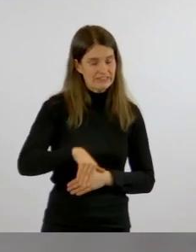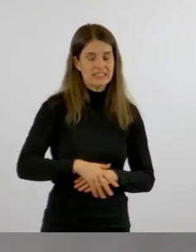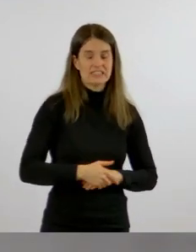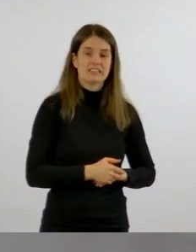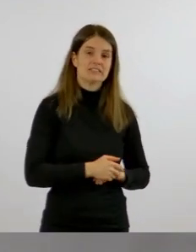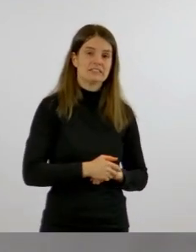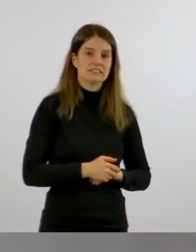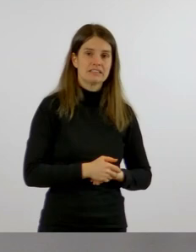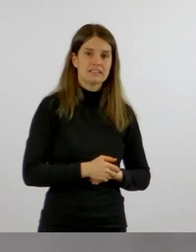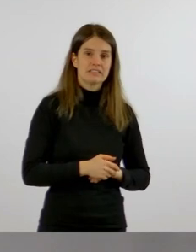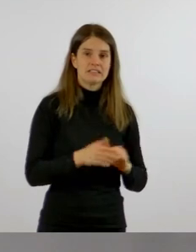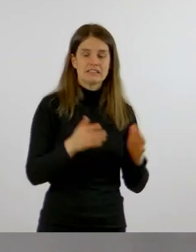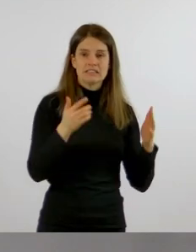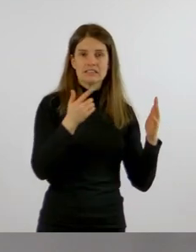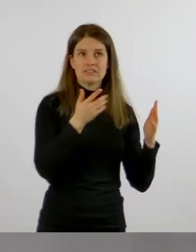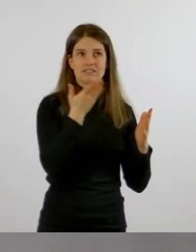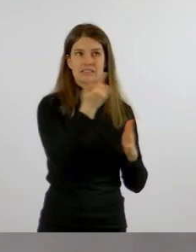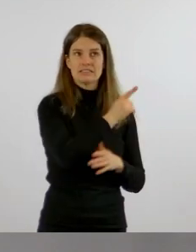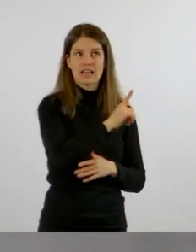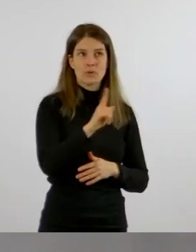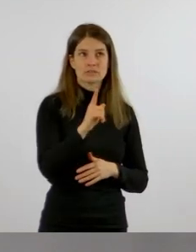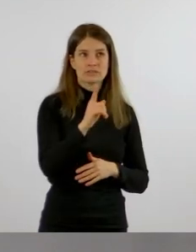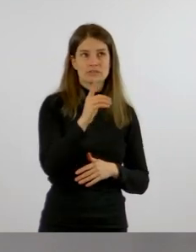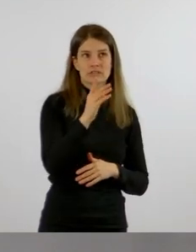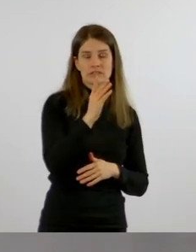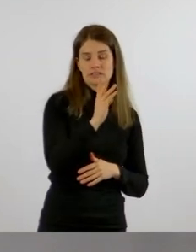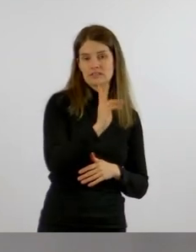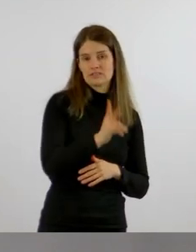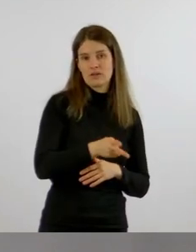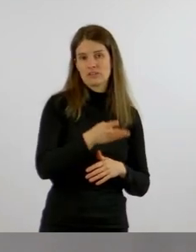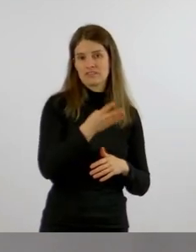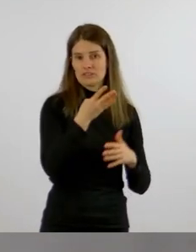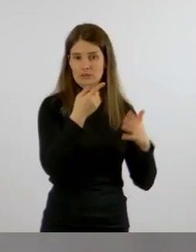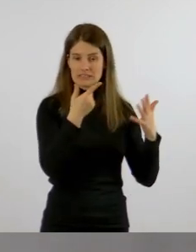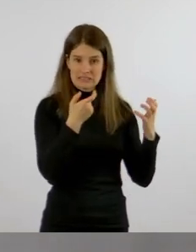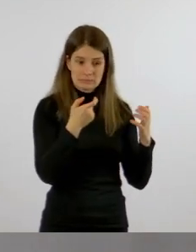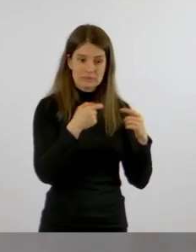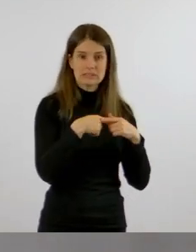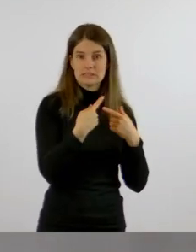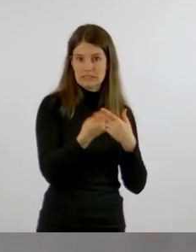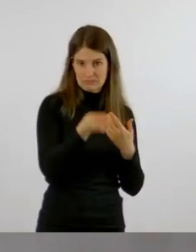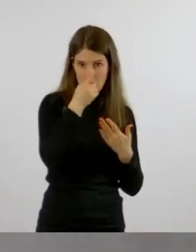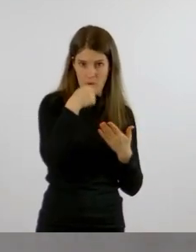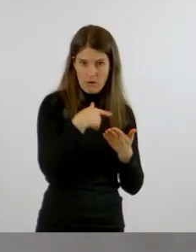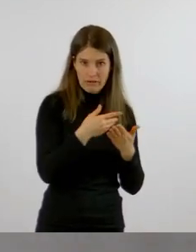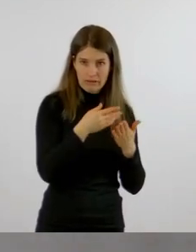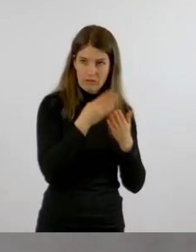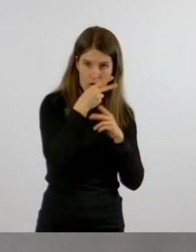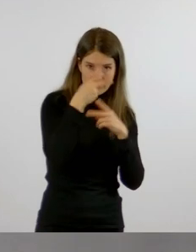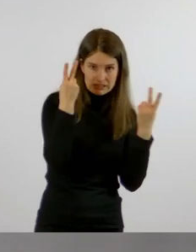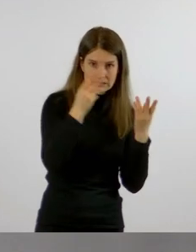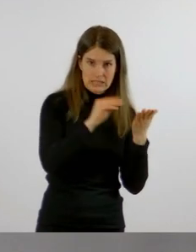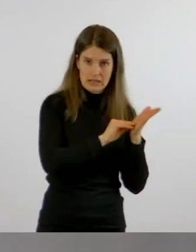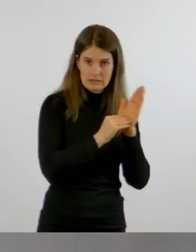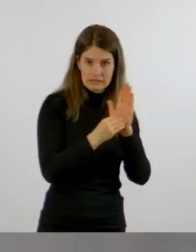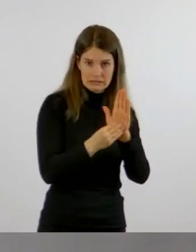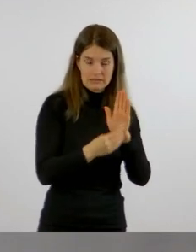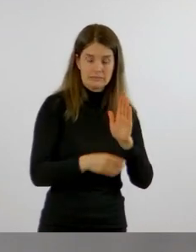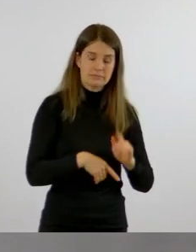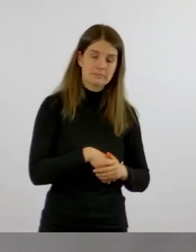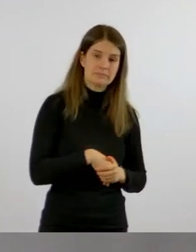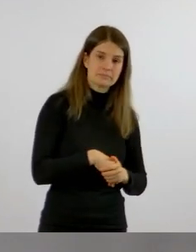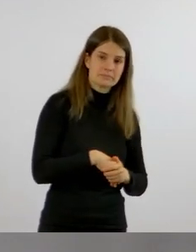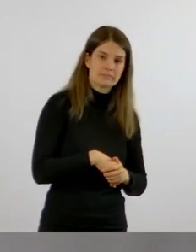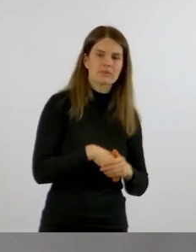Vorabkündigung mit 1.274 werden wir morgen erreichen. Die meisten Fälle stellen wieder die